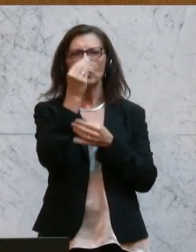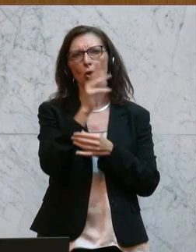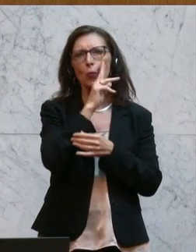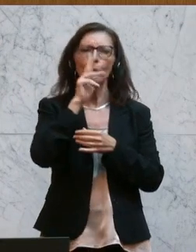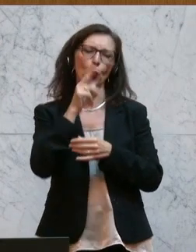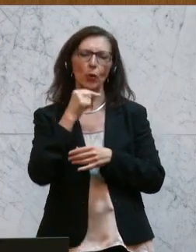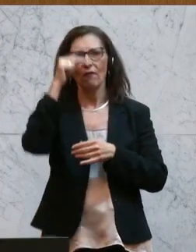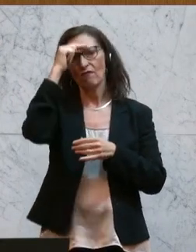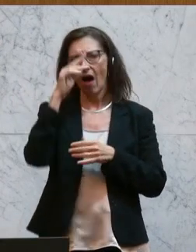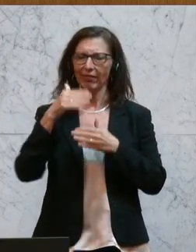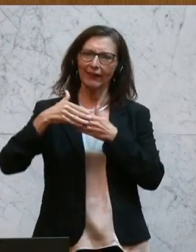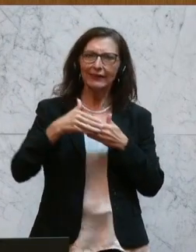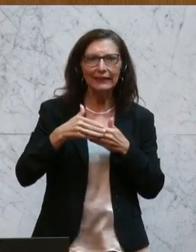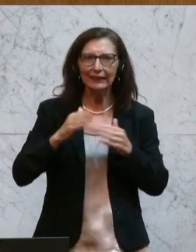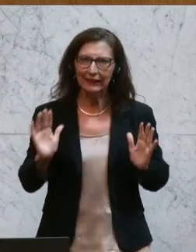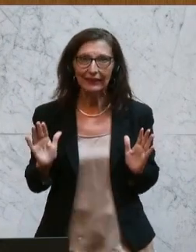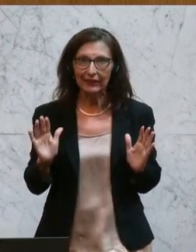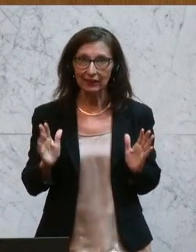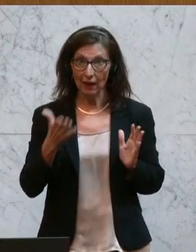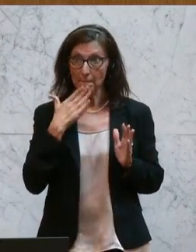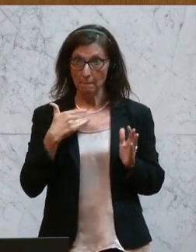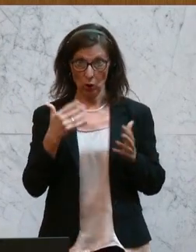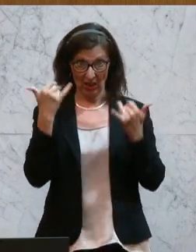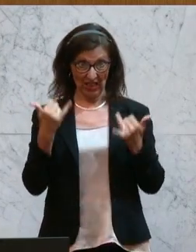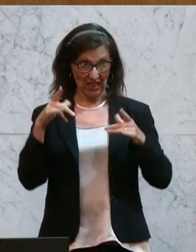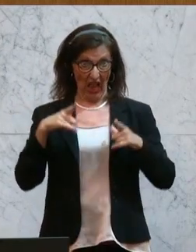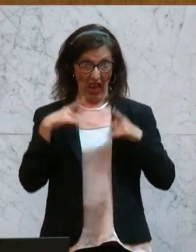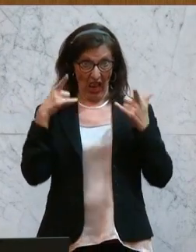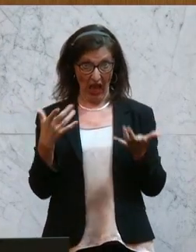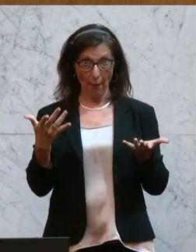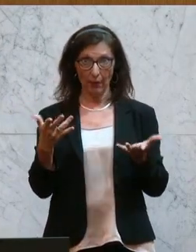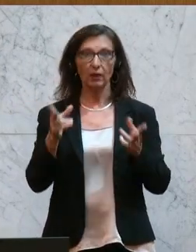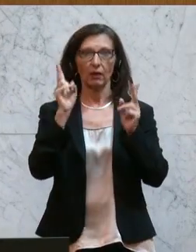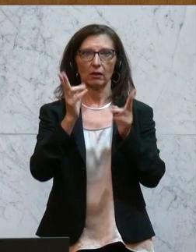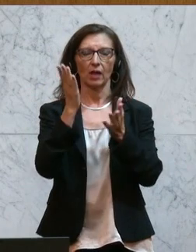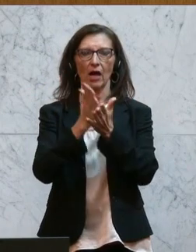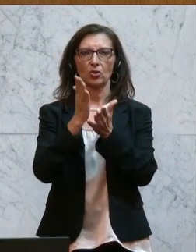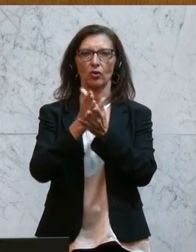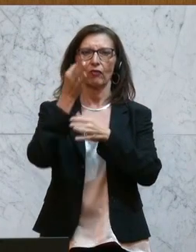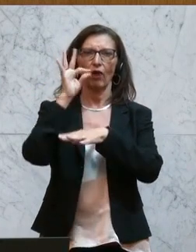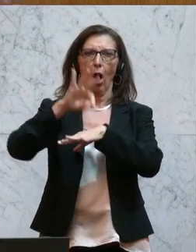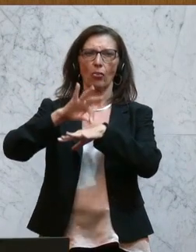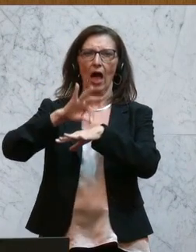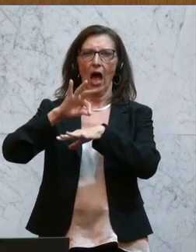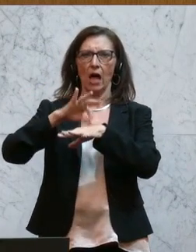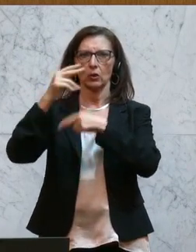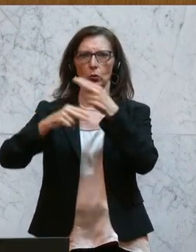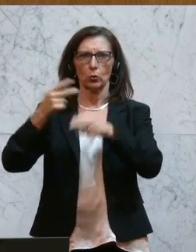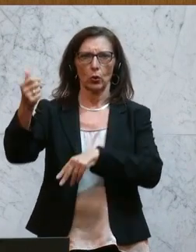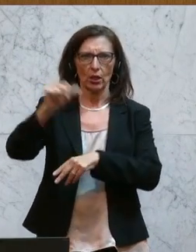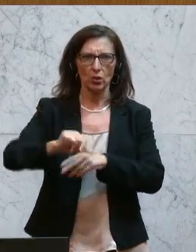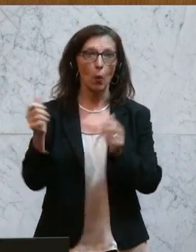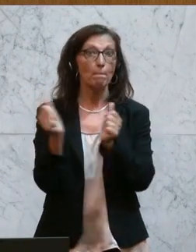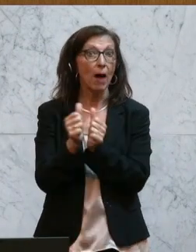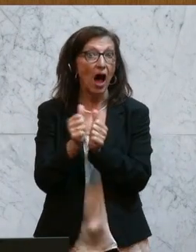Vater, Kind, wer das jetzt schon leben will und lebt, kann jetzt schon zu gynäkologischen Untersuchungen mitgehen. Die Partner und Partnerinnen